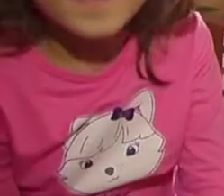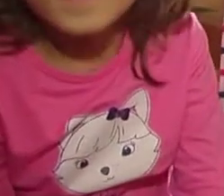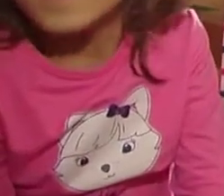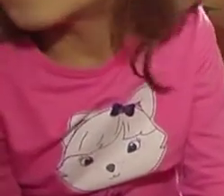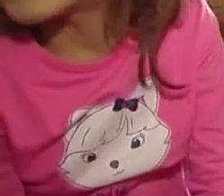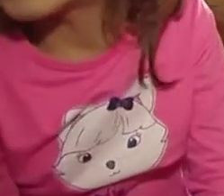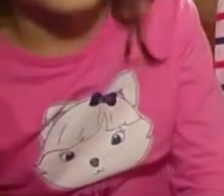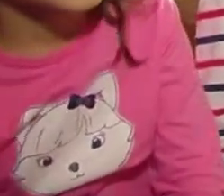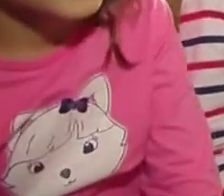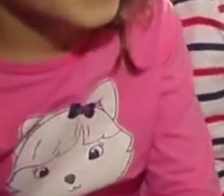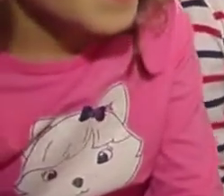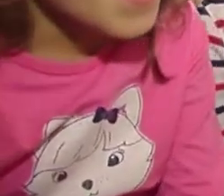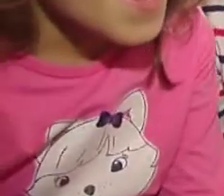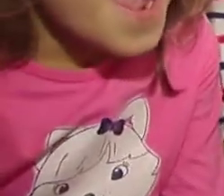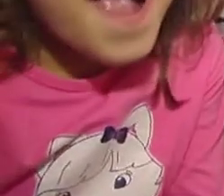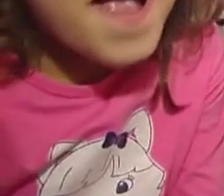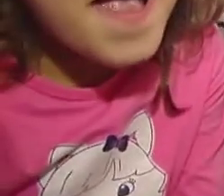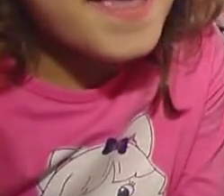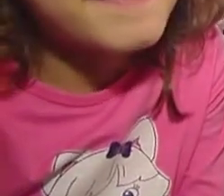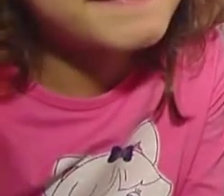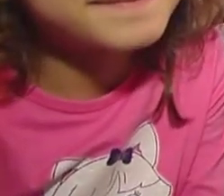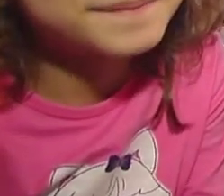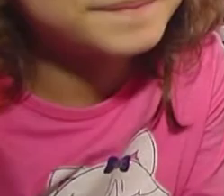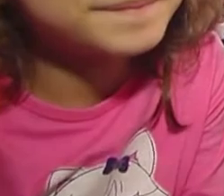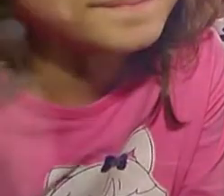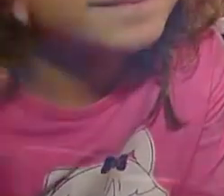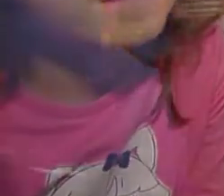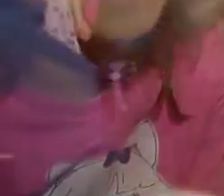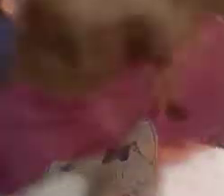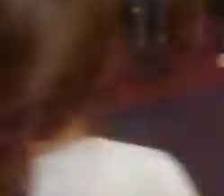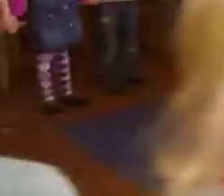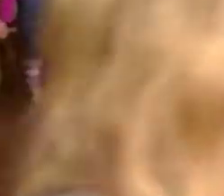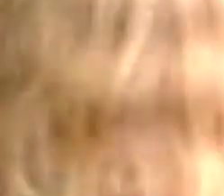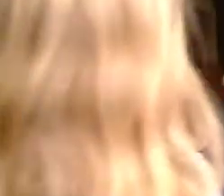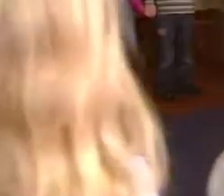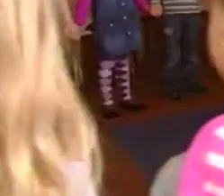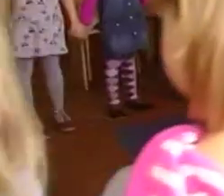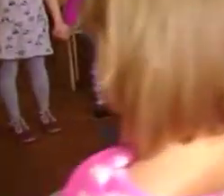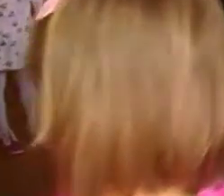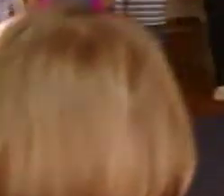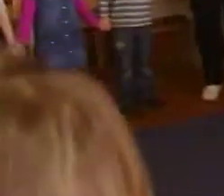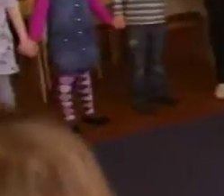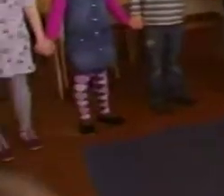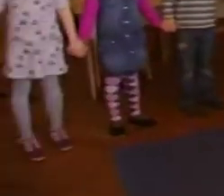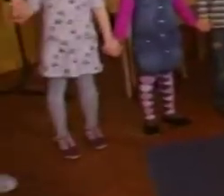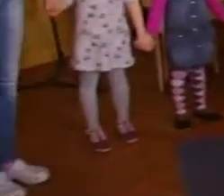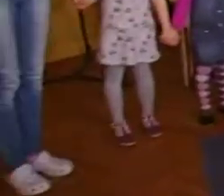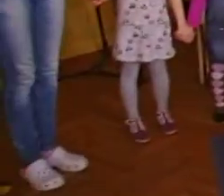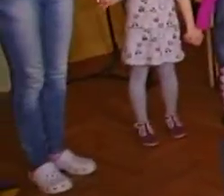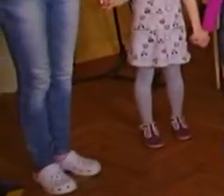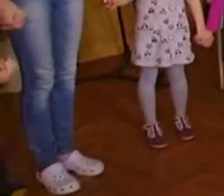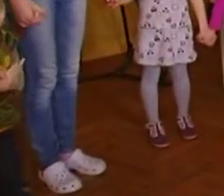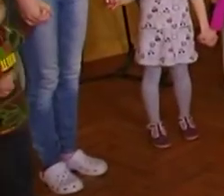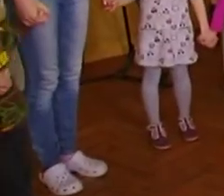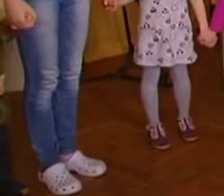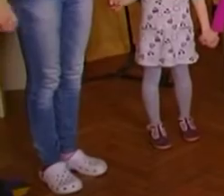A koja je tebi možda ovako isto najdraža igrica u vrtiću? Ček' si ti najveće voliš igrati? Isto Heja Nana. Heja Nana upravo je